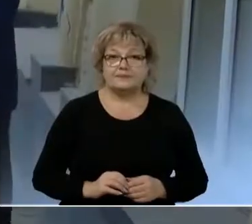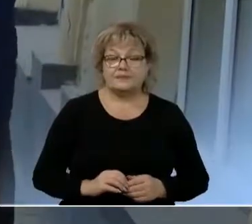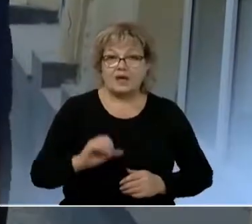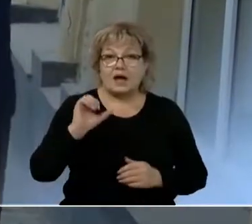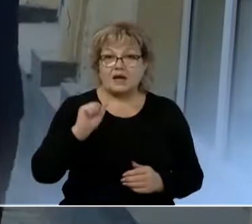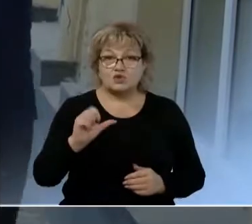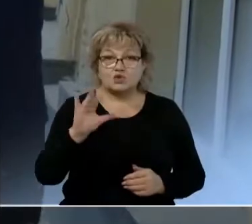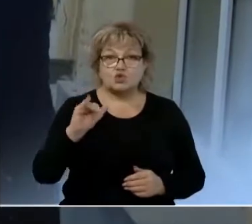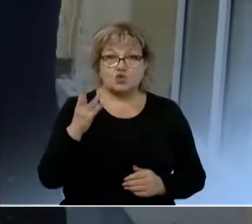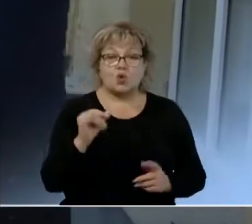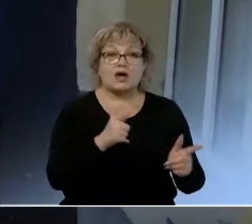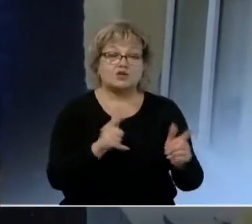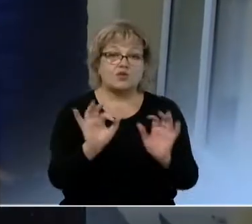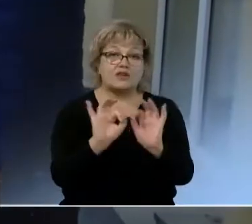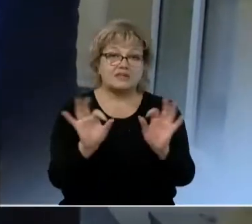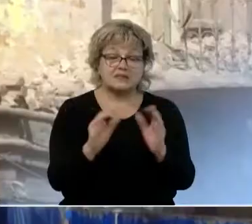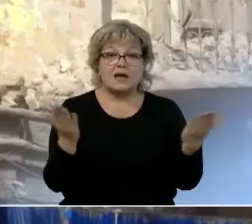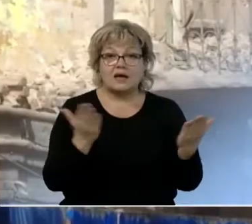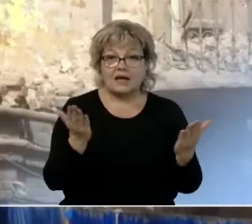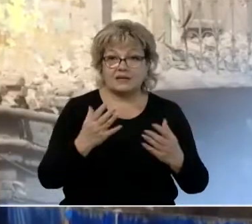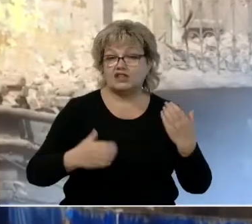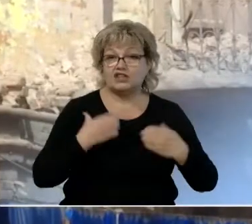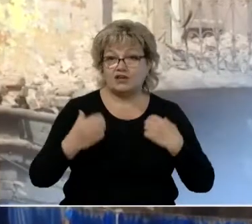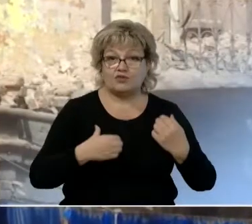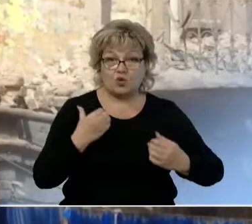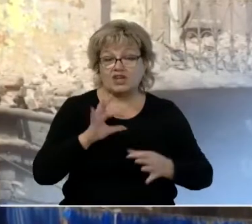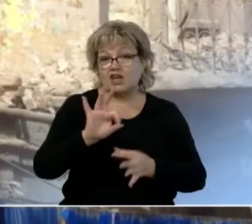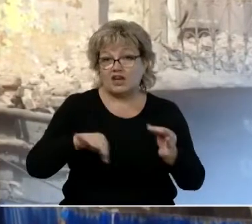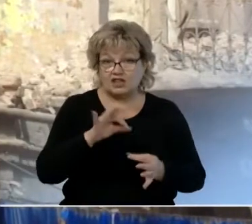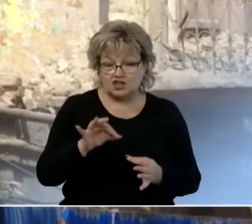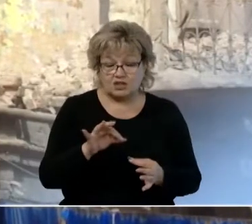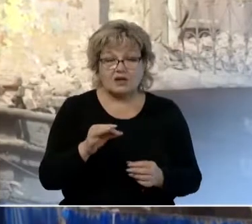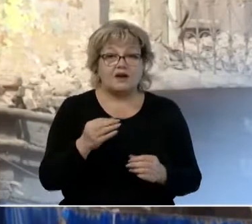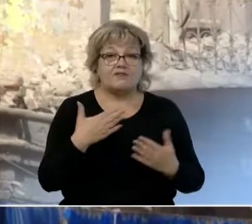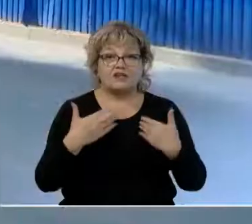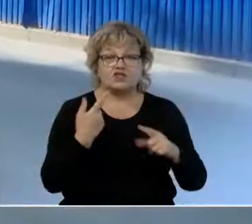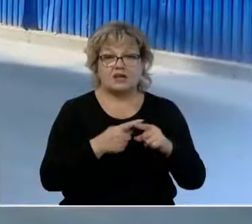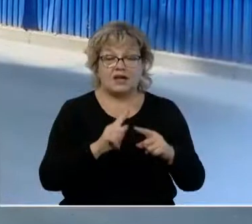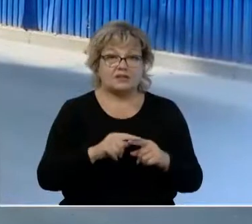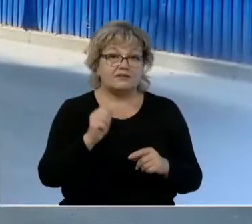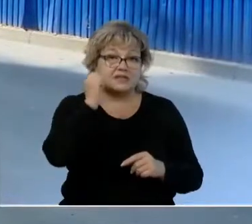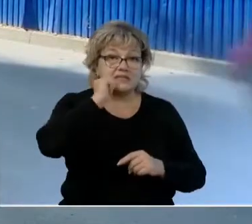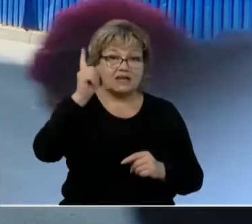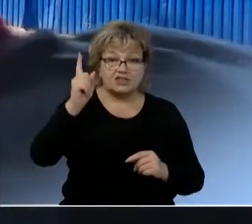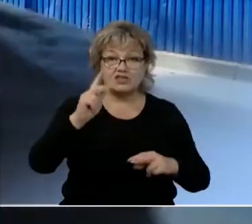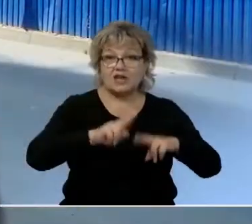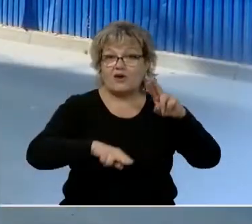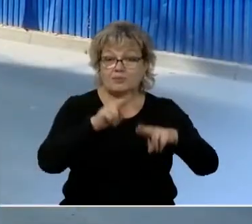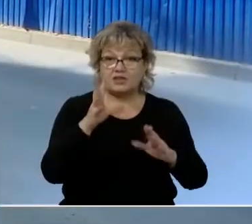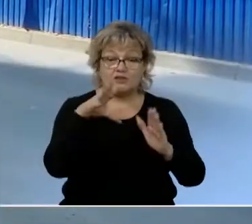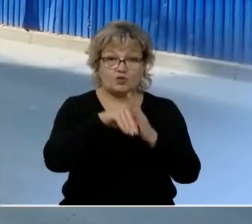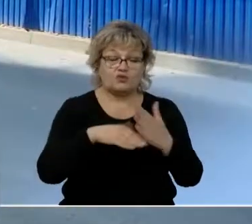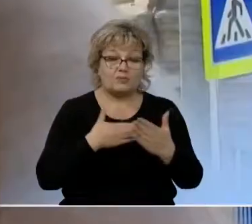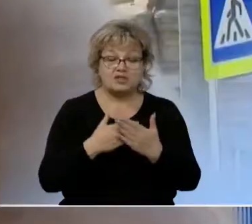Александр Сушков готов рассказать, какие тревоги совершенно излишни в отношении этого исторического объекта. Он входит в общественный